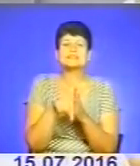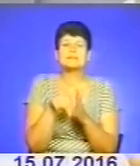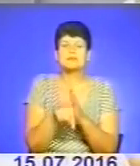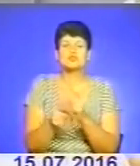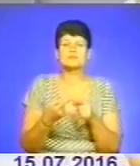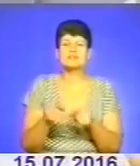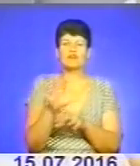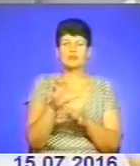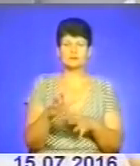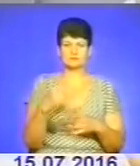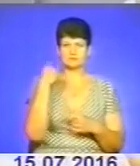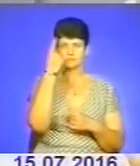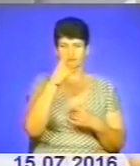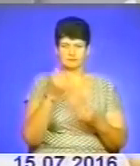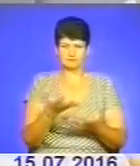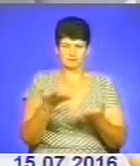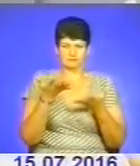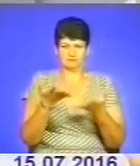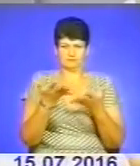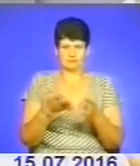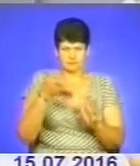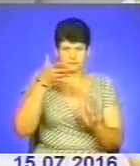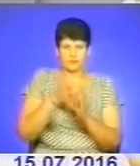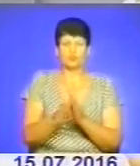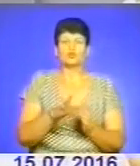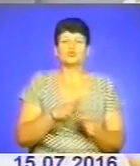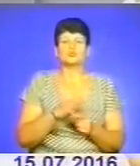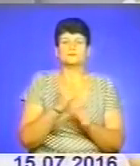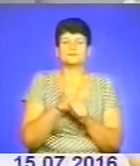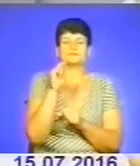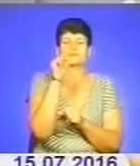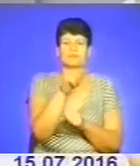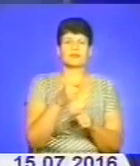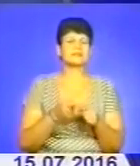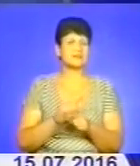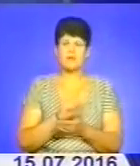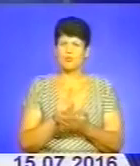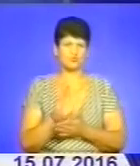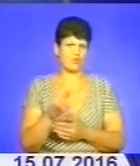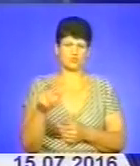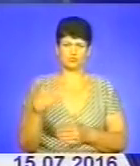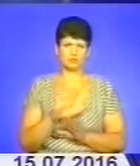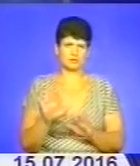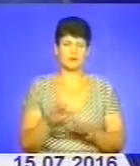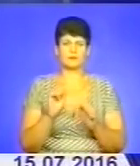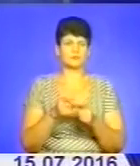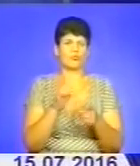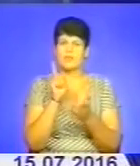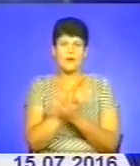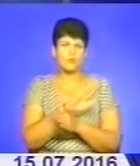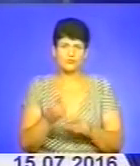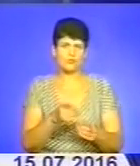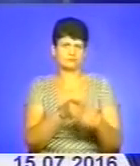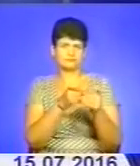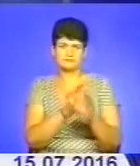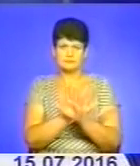знімок був емоційним і передавав суть того, що відбувається. Тобто, це не обов'язково можуть бути люди, це не обов'язково можуть бути постріли. Це може